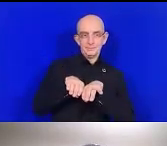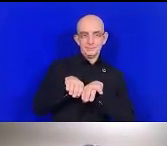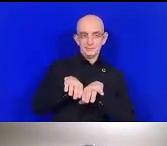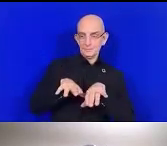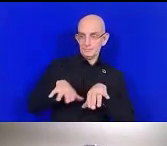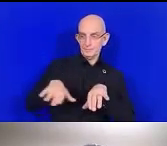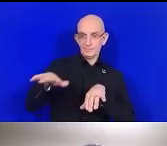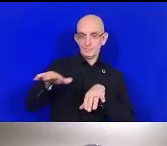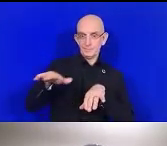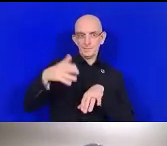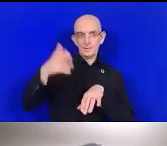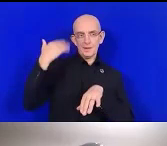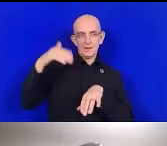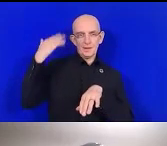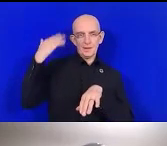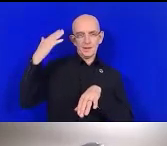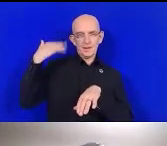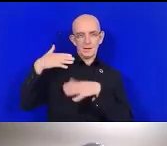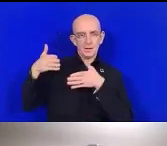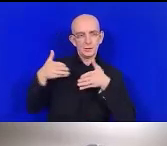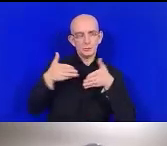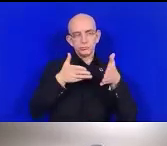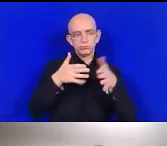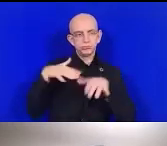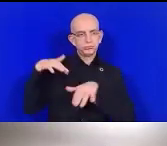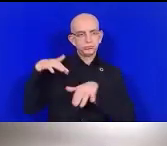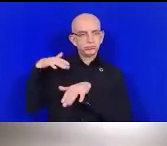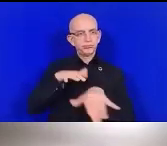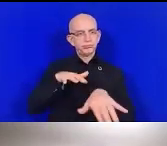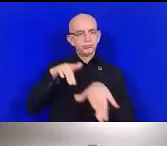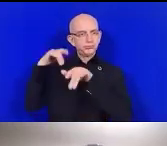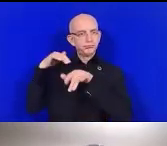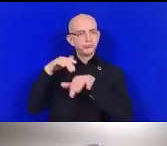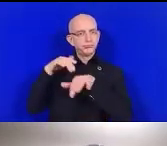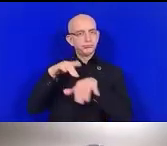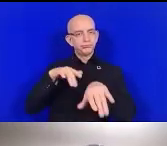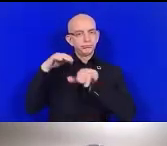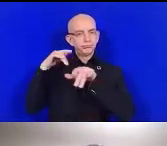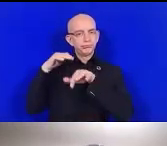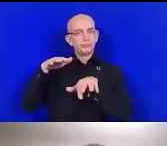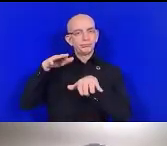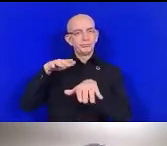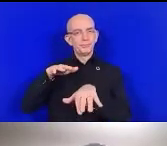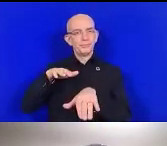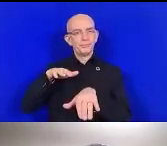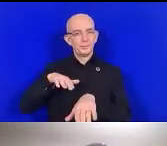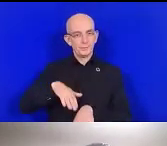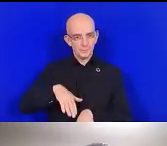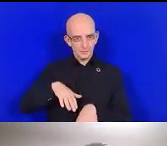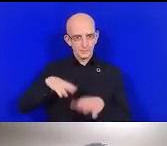des fleuves très importants. Et à l'intérieur, nous avons